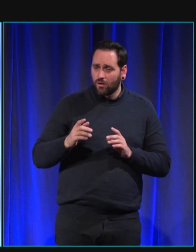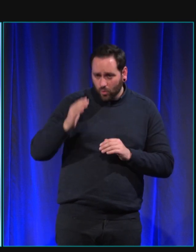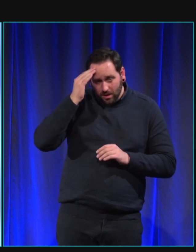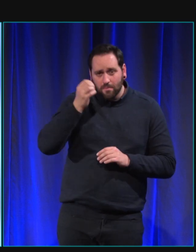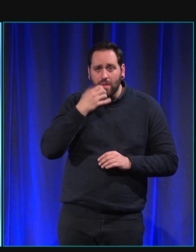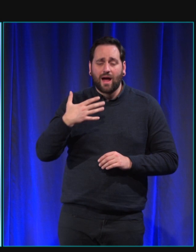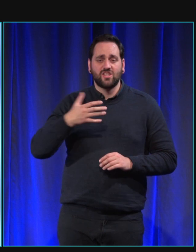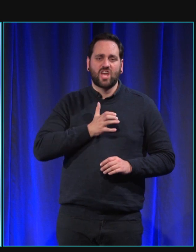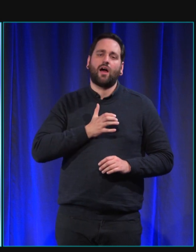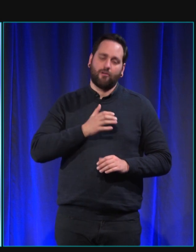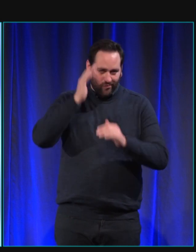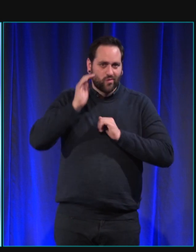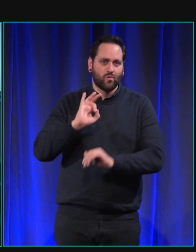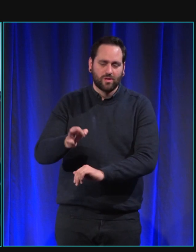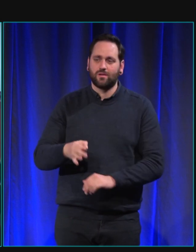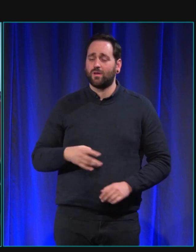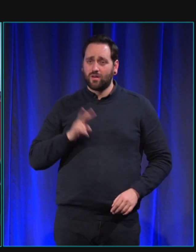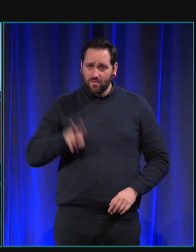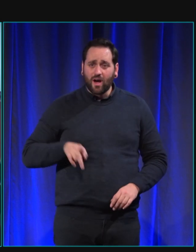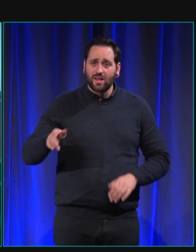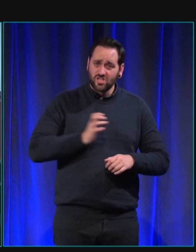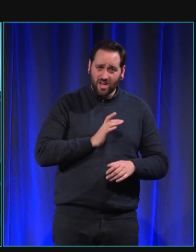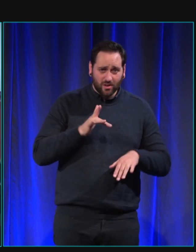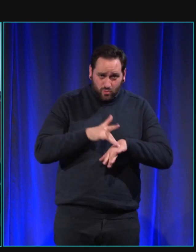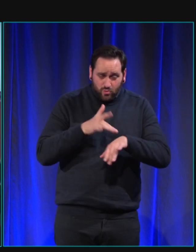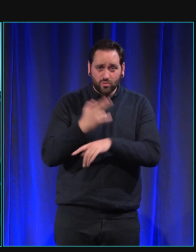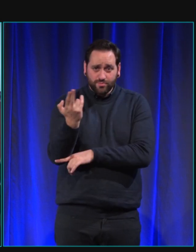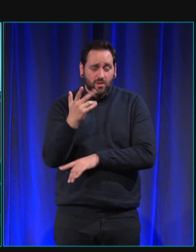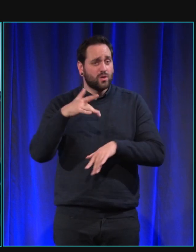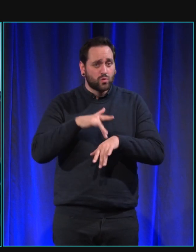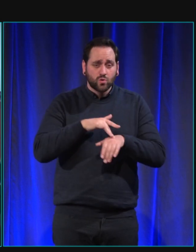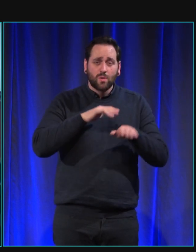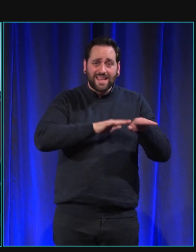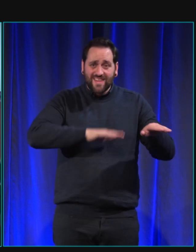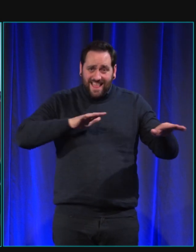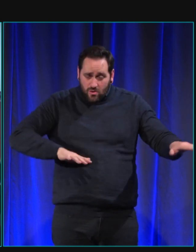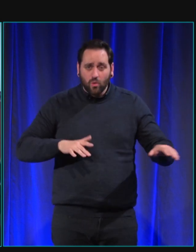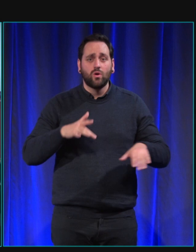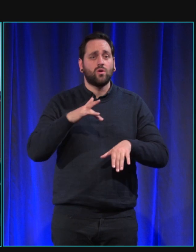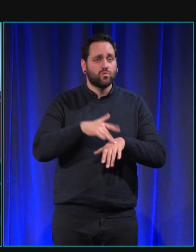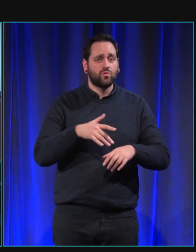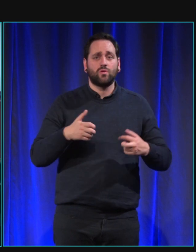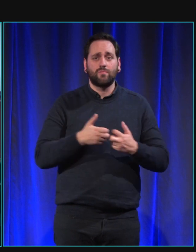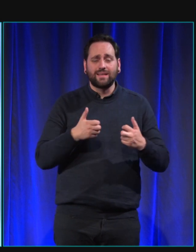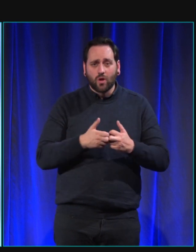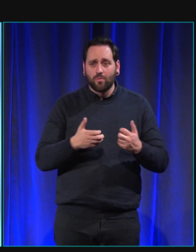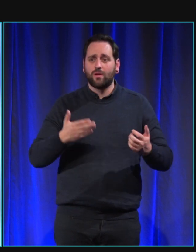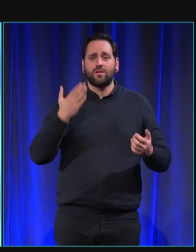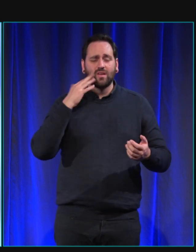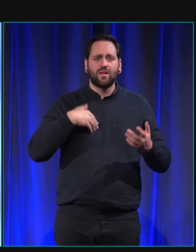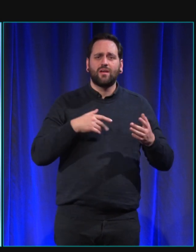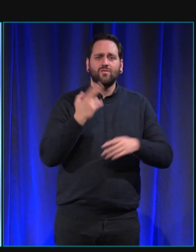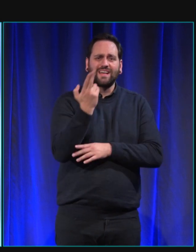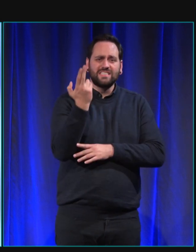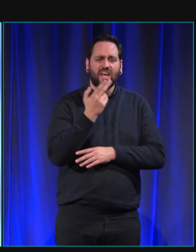a eu des référents diverses quand on a été trois semaines à Paris 3 en occupation c'est vrai qu'elle a eu plusieurs personnes qui s'en ont occupé parce que